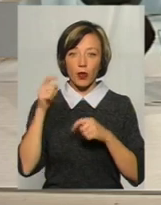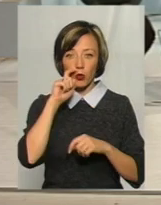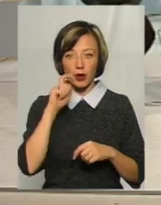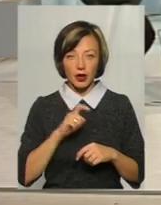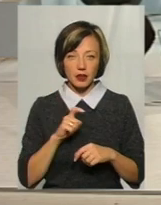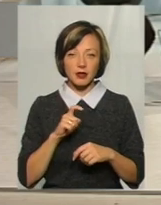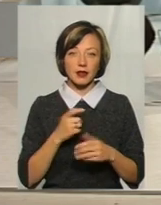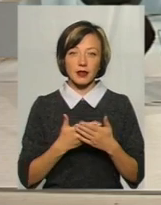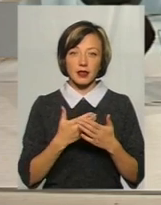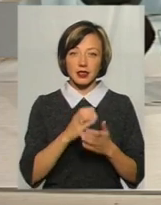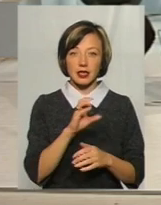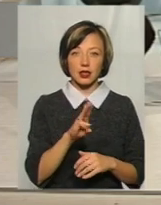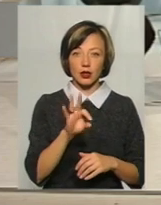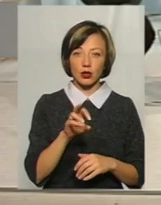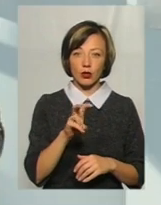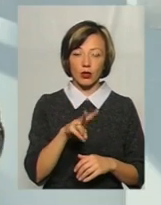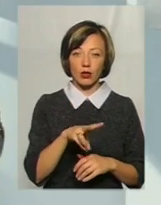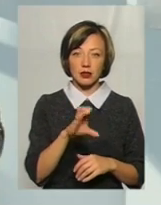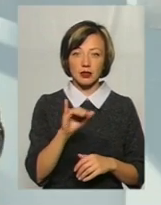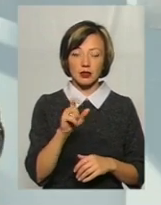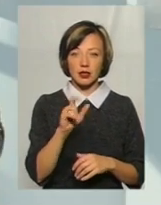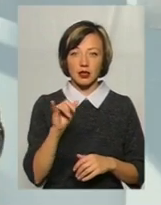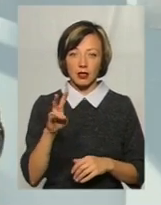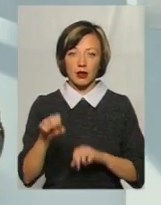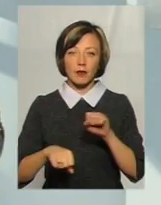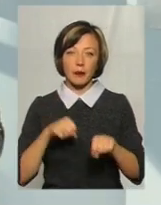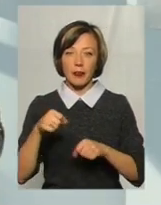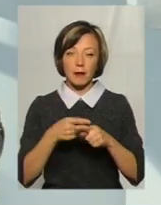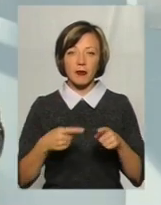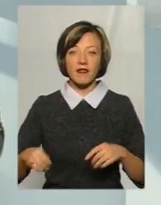Той же Сергій Толстіхіно, об'їздив пів Європи на велосипеді.